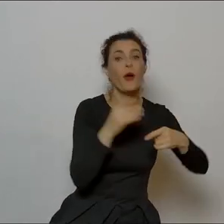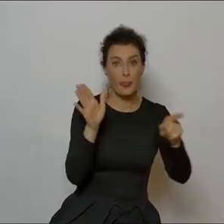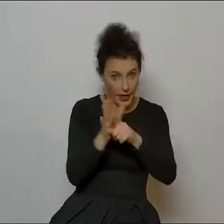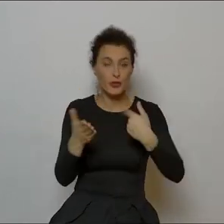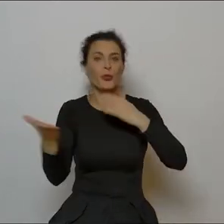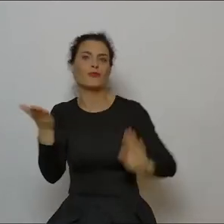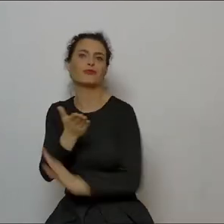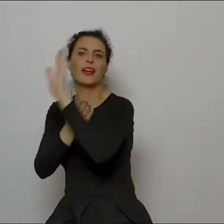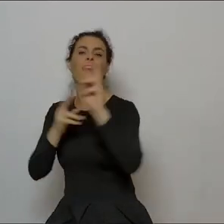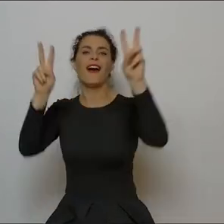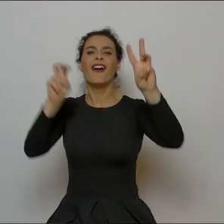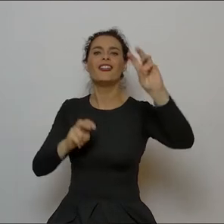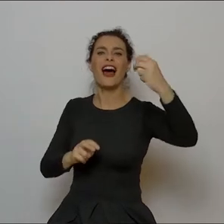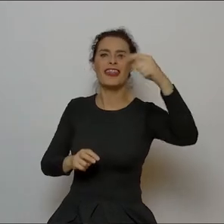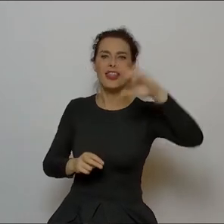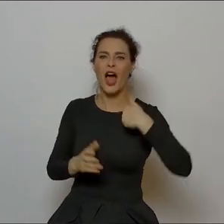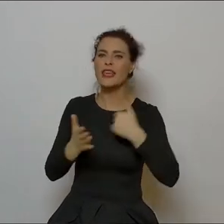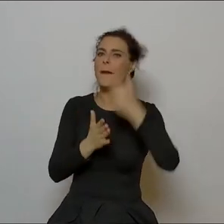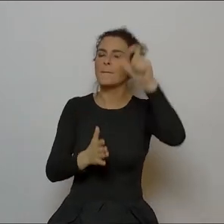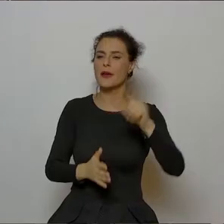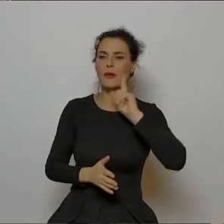również Wandę. Ja w Wandzie byłem Skaldem.